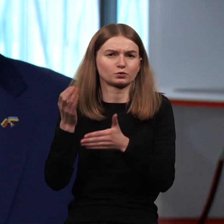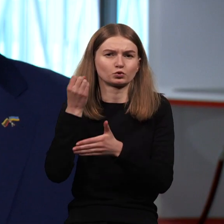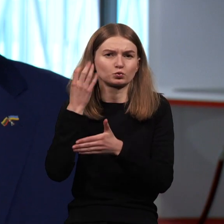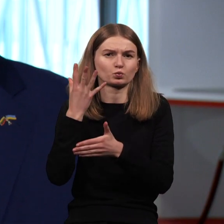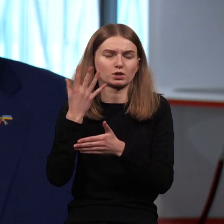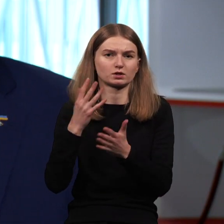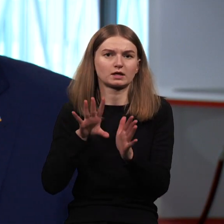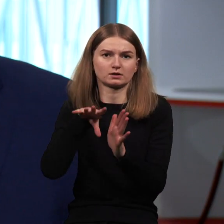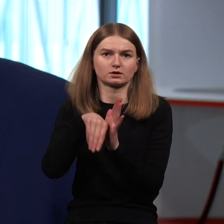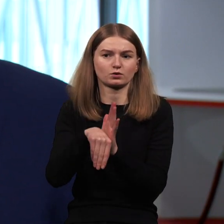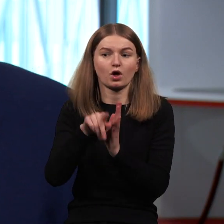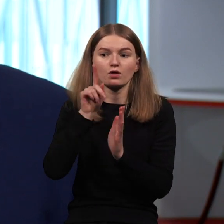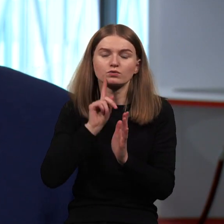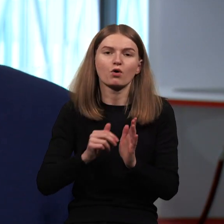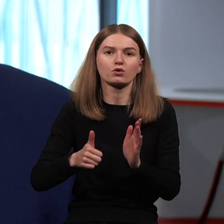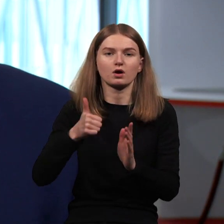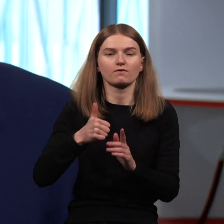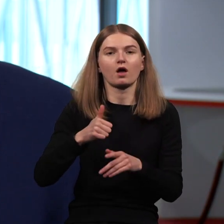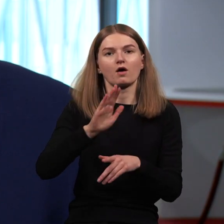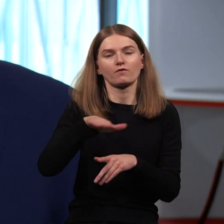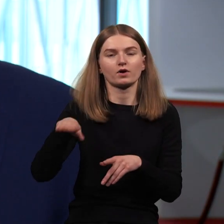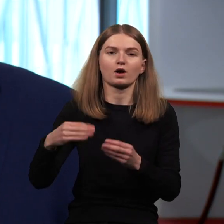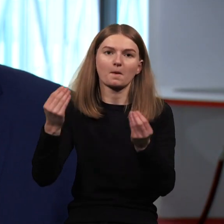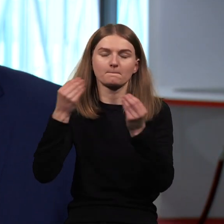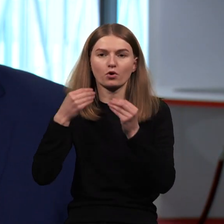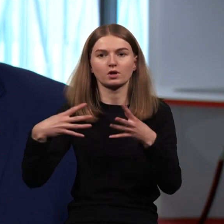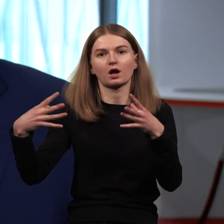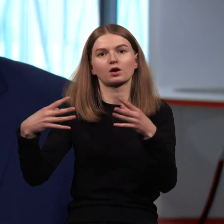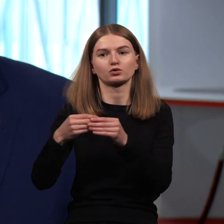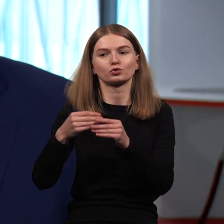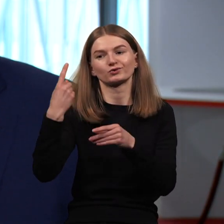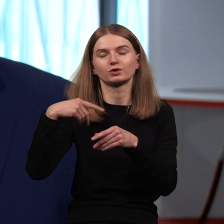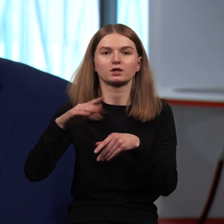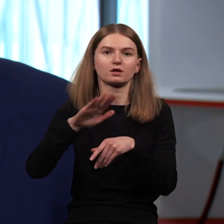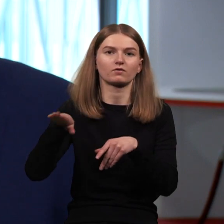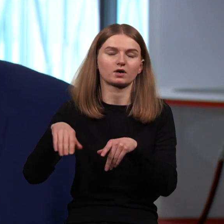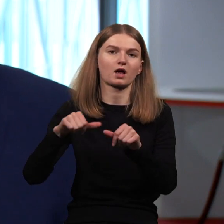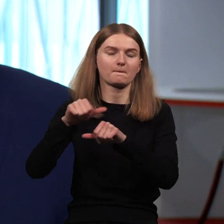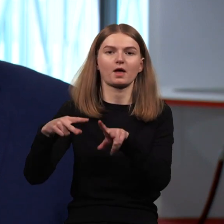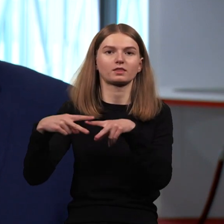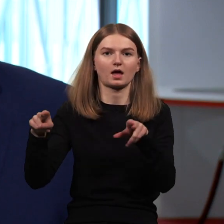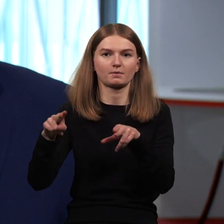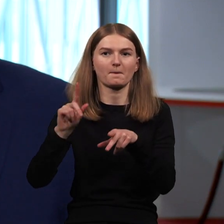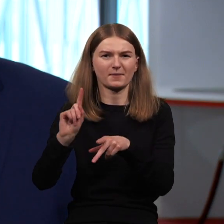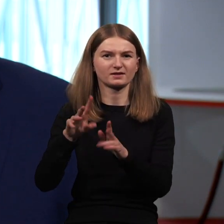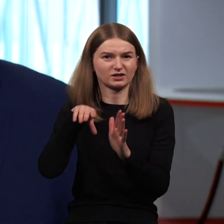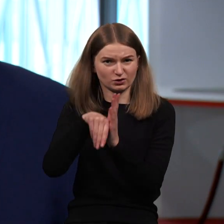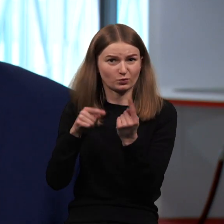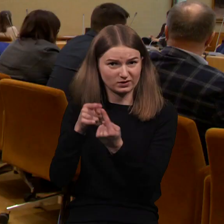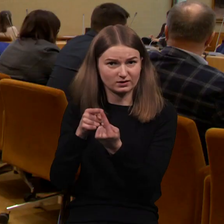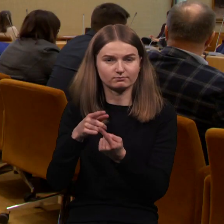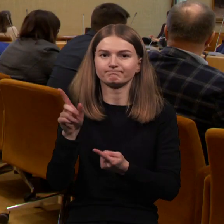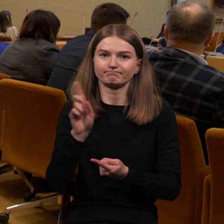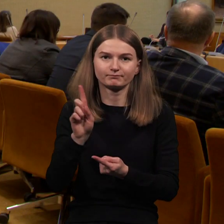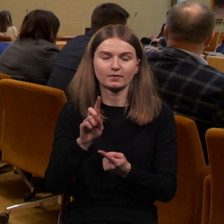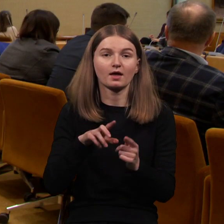vaikas tik mokytųsi su savo bendramžiais. Bet įtraukumo asmė yra ne vien tame. Įtraukumo asmė yra ir